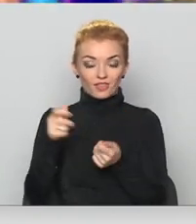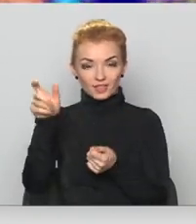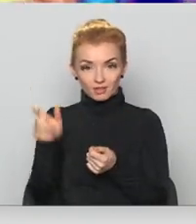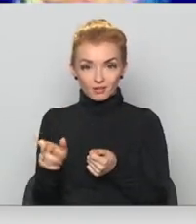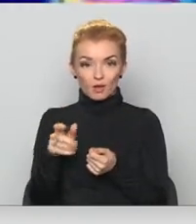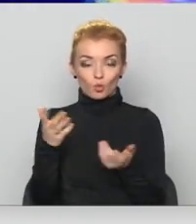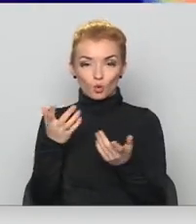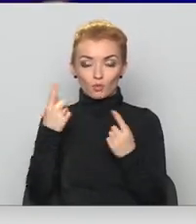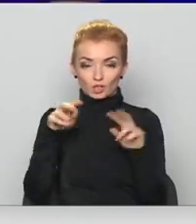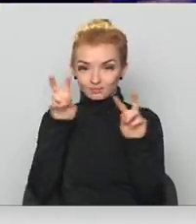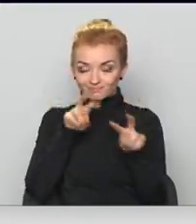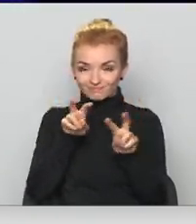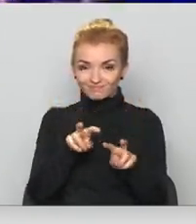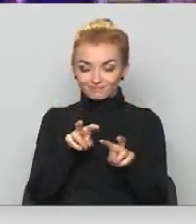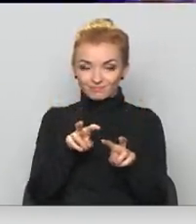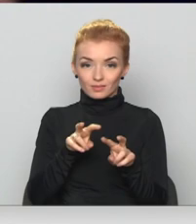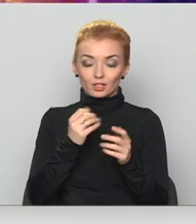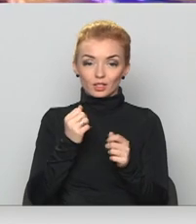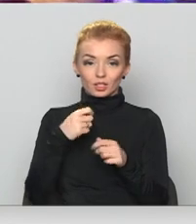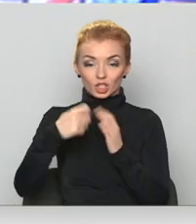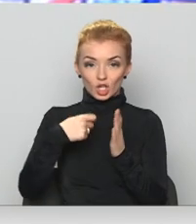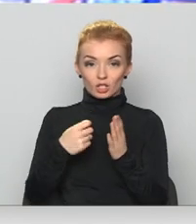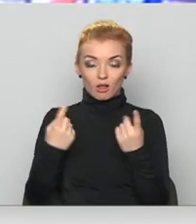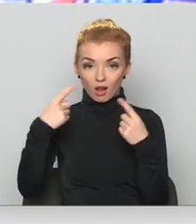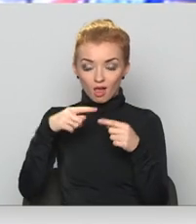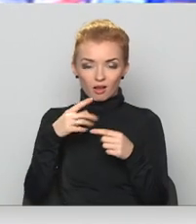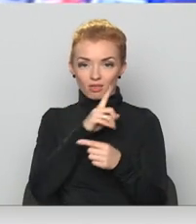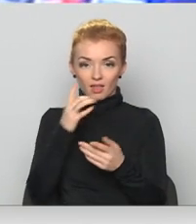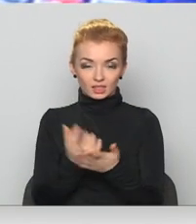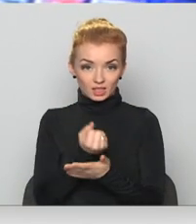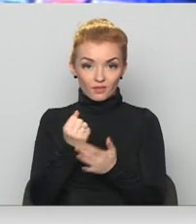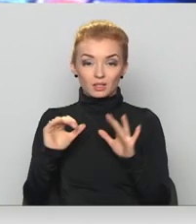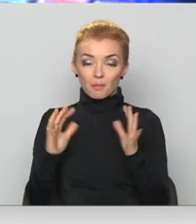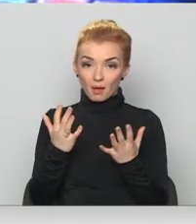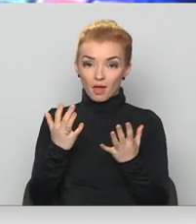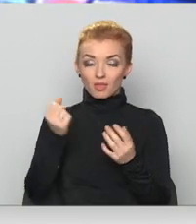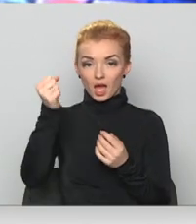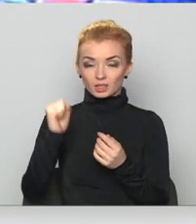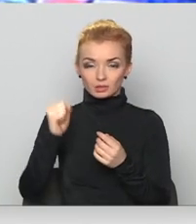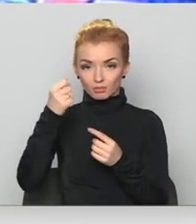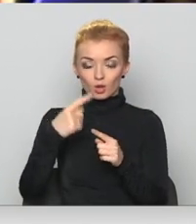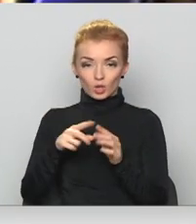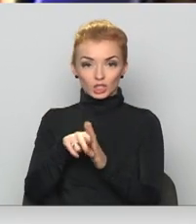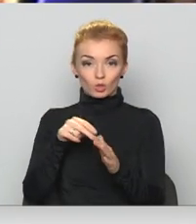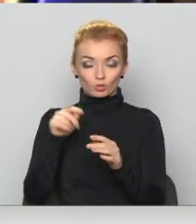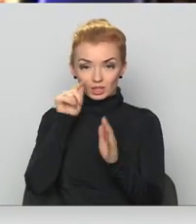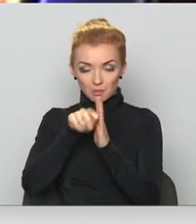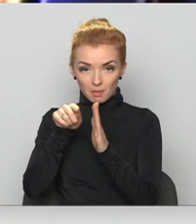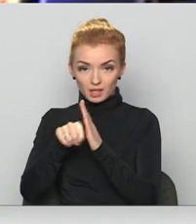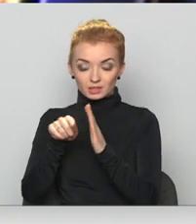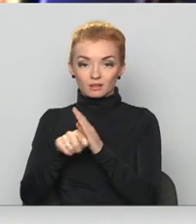kurā tiek skatīti azartspēļu noscījumus, izžatveidošanas laikā mums neizdevās. Tikmēr gan azartspēļu un izlauži inspekcijā, gan